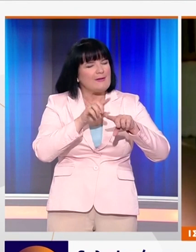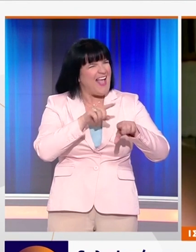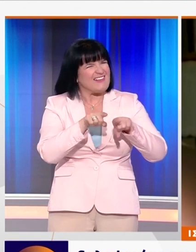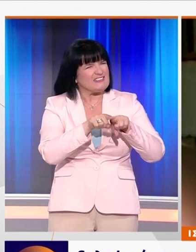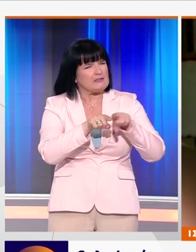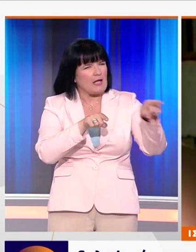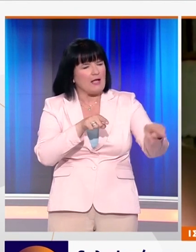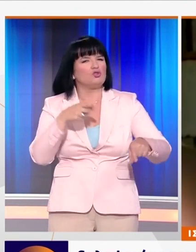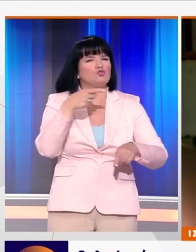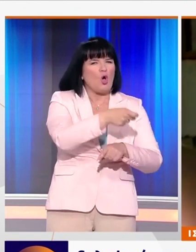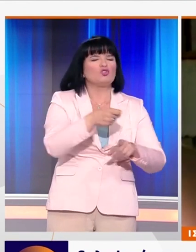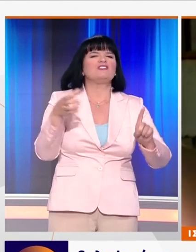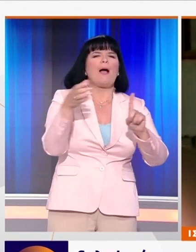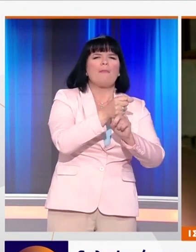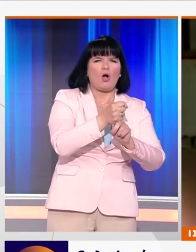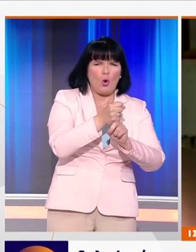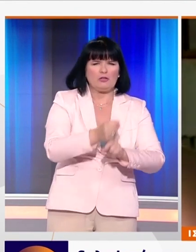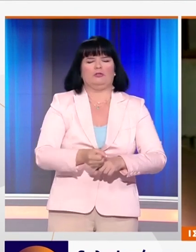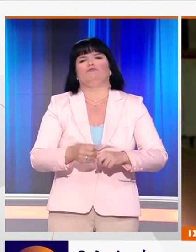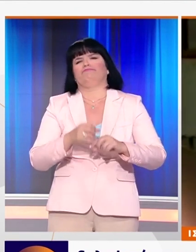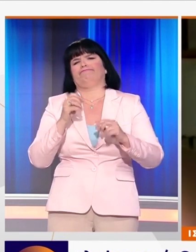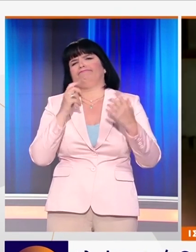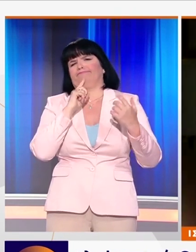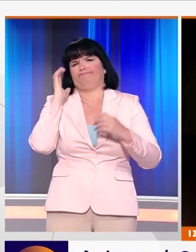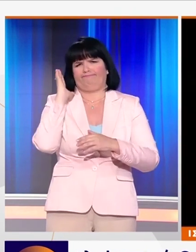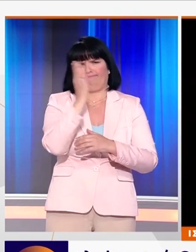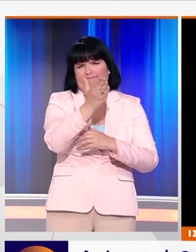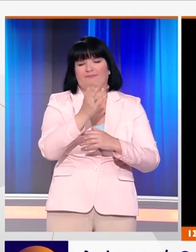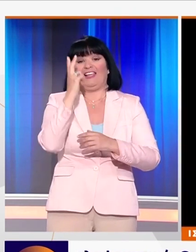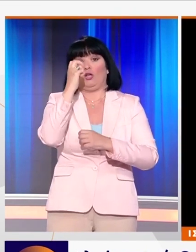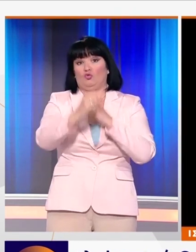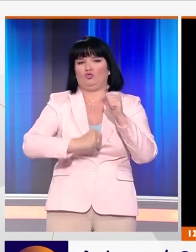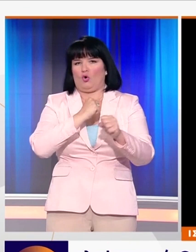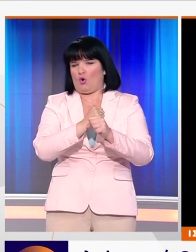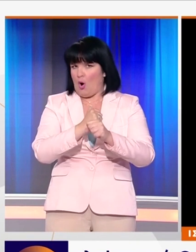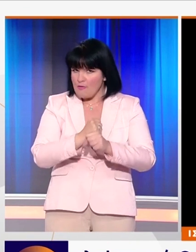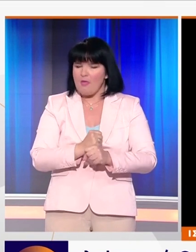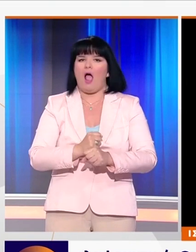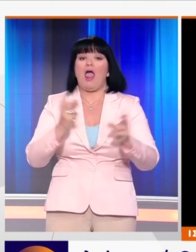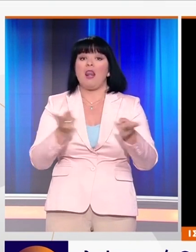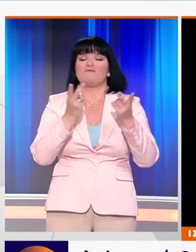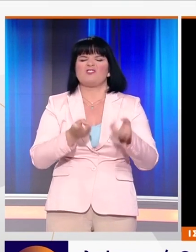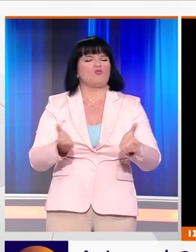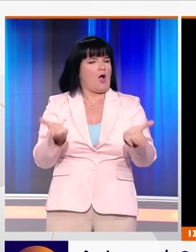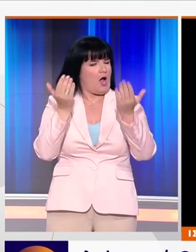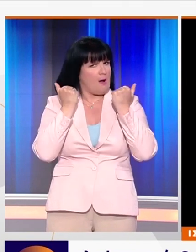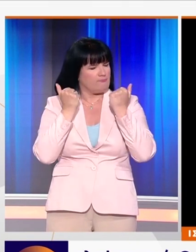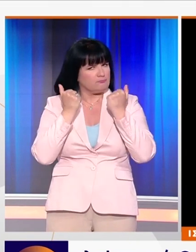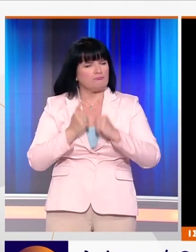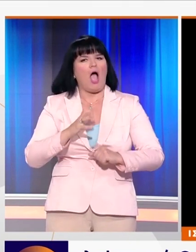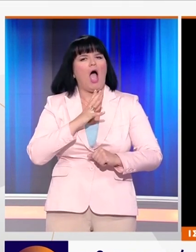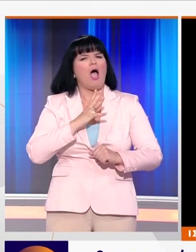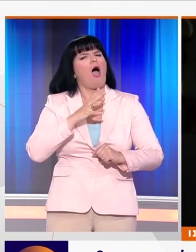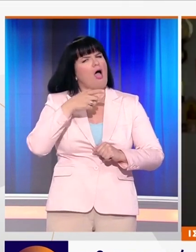αφιετίο της Αθήνας δεν το αναγνώρισε κανένα ελαφρυντικό. Οι δικαστές του επέβαλαν ποινή ισόβιας κάθερξης και 20 χρόνων κατά συγχώνευση για